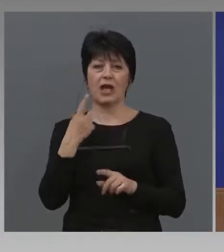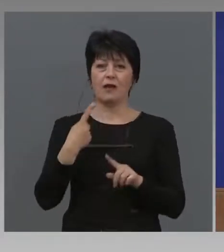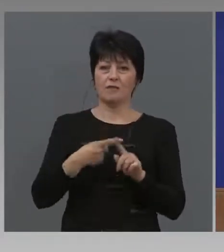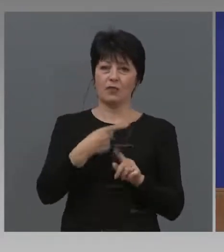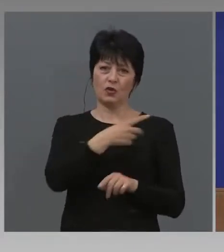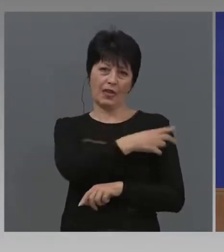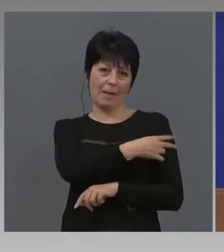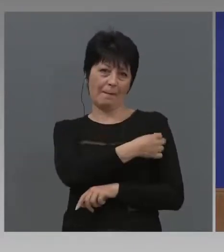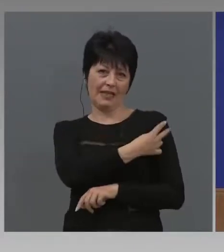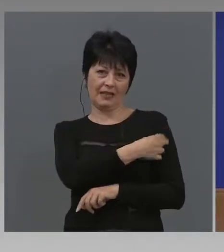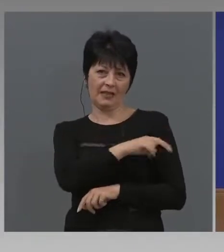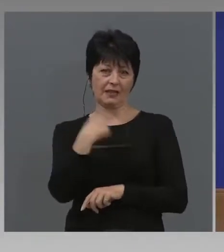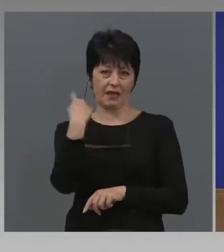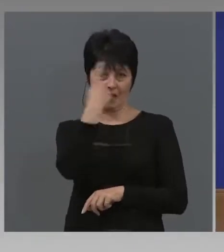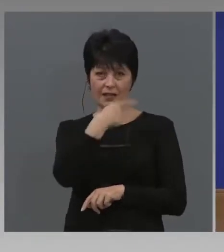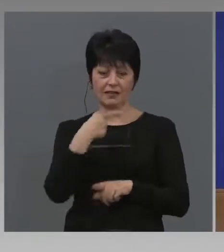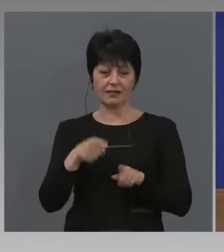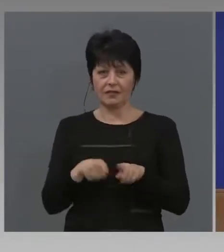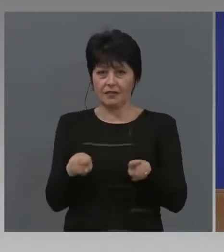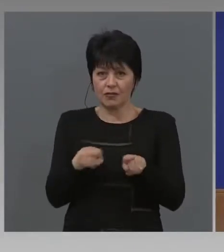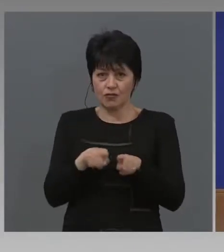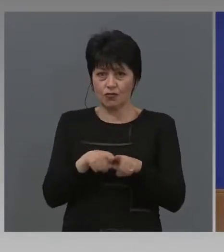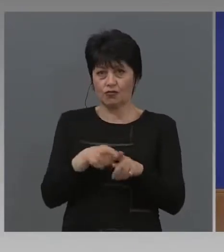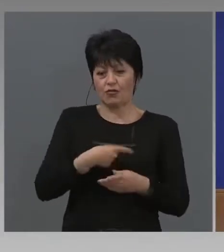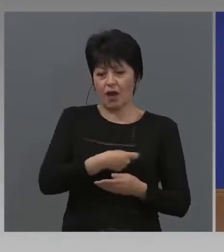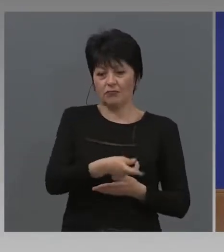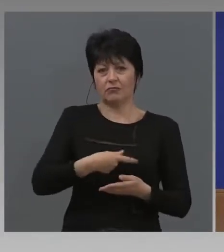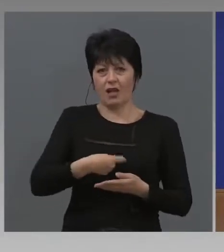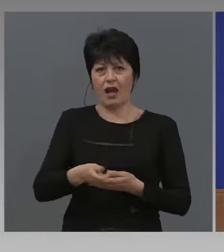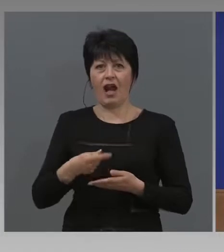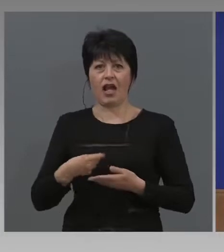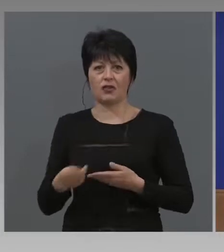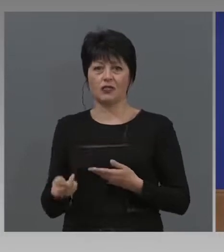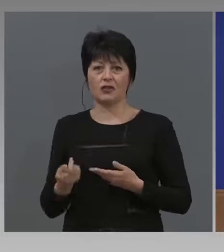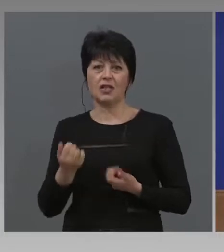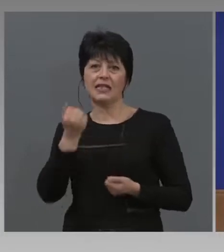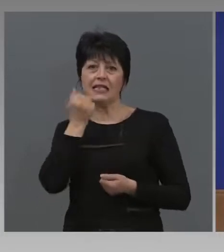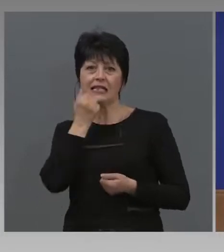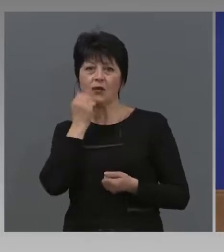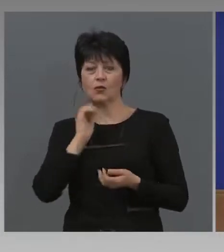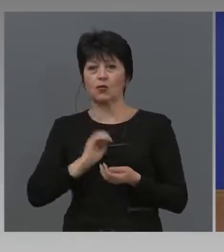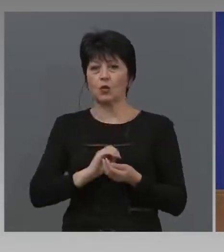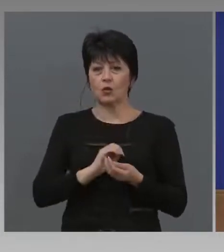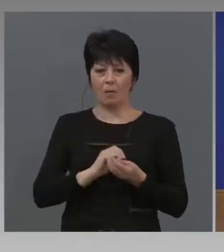лица. Това също са разходи. За селското стопанство.